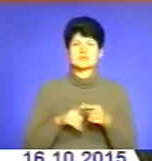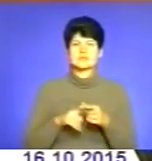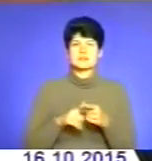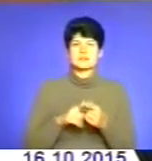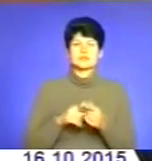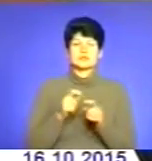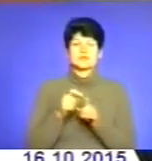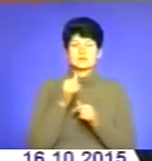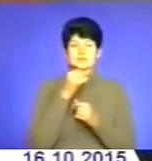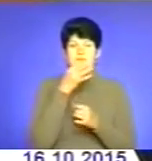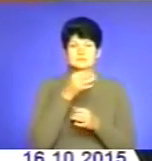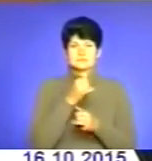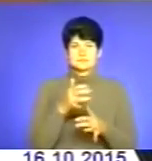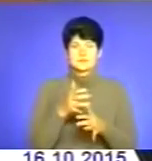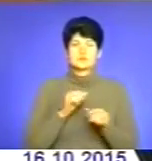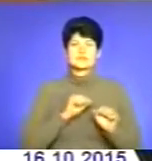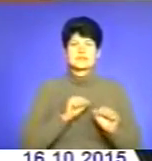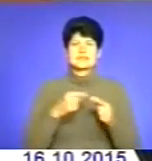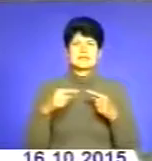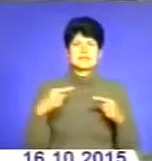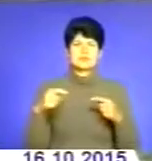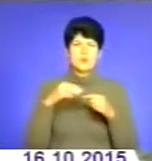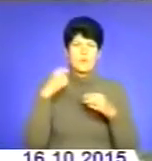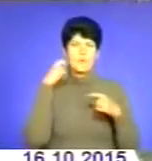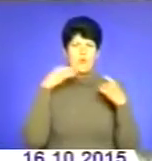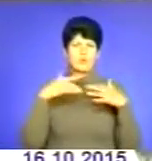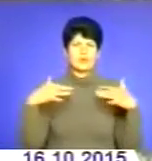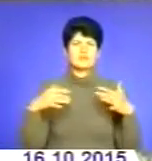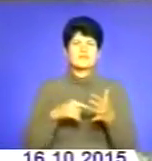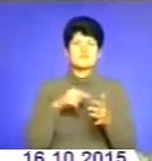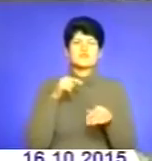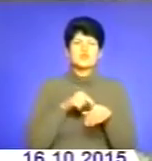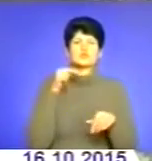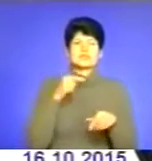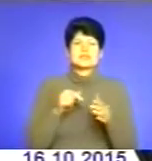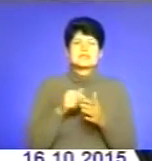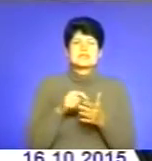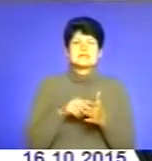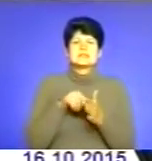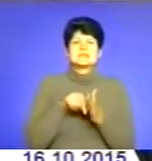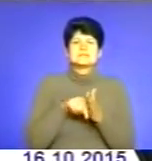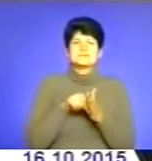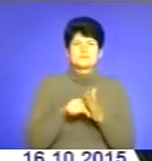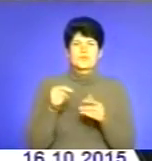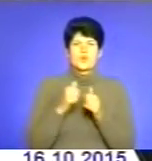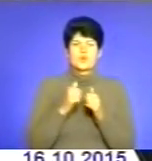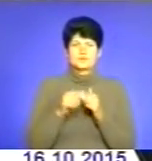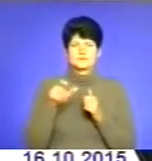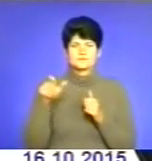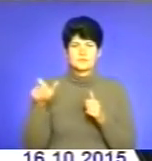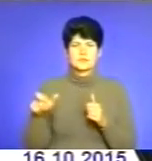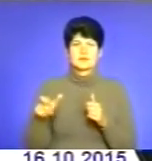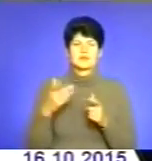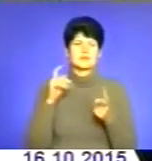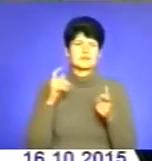передають. Аби захисники України різного покоління відчули свою значимість для кожного тернополянина і, бодай, трішки змогли відволіктися від пережитого,